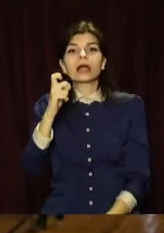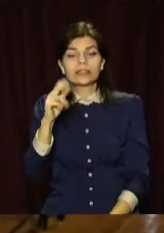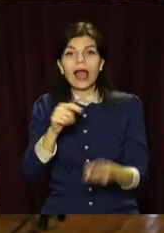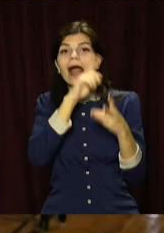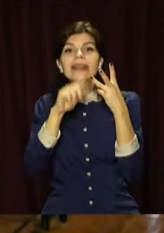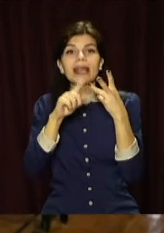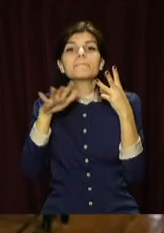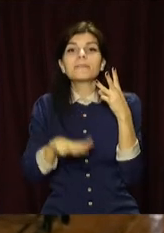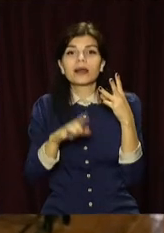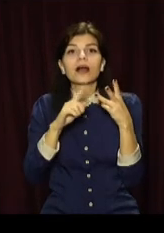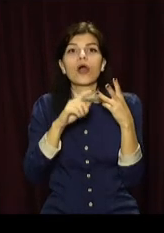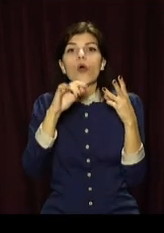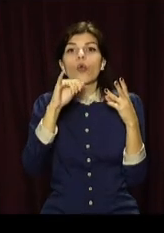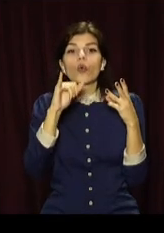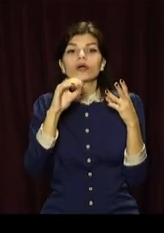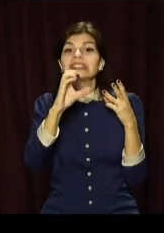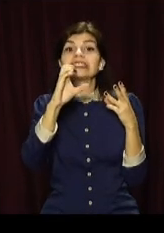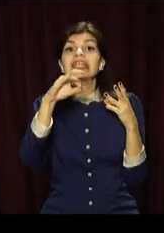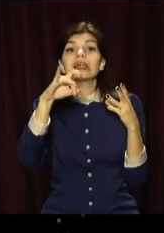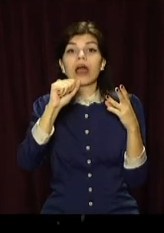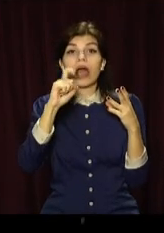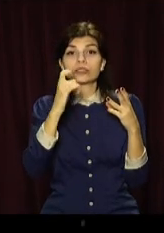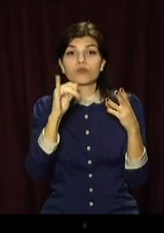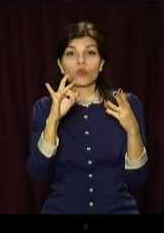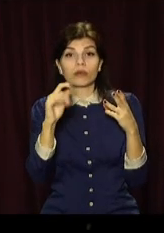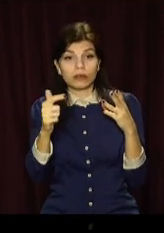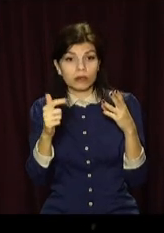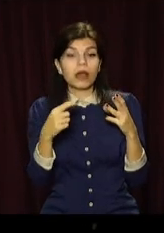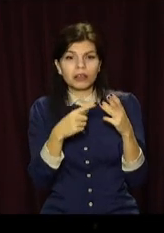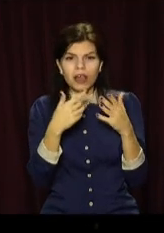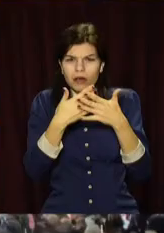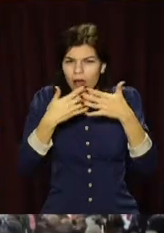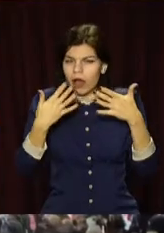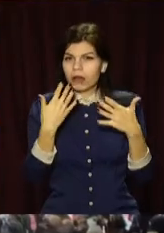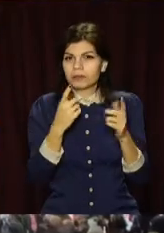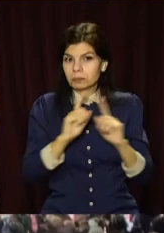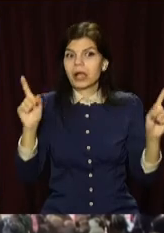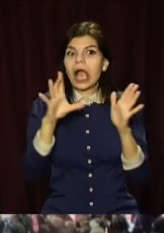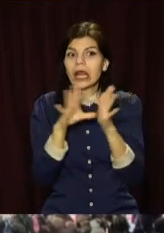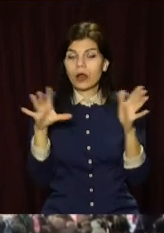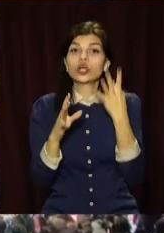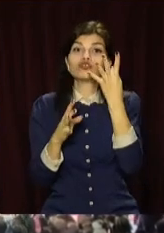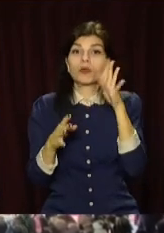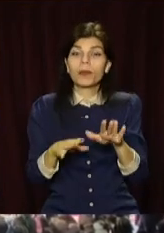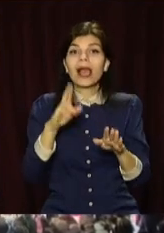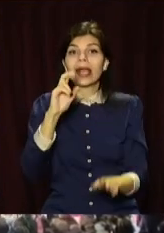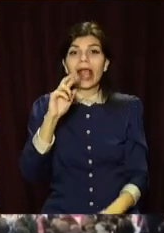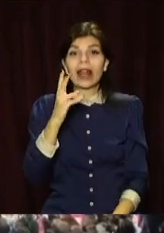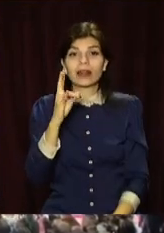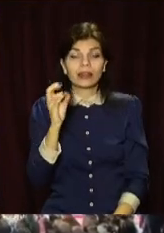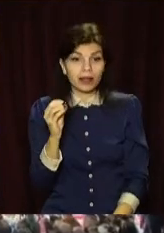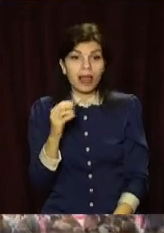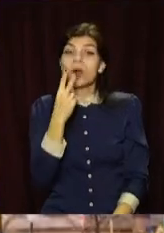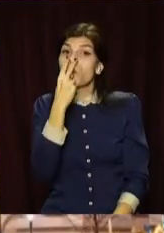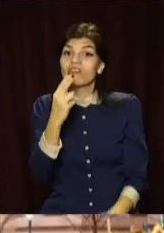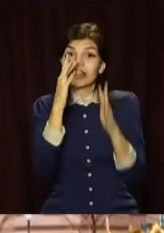сходинка рейтингу – у Страсбурга. Там встановили одне з найбільших новорічних дерев у Європі. Четверте місце – в Кельна. Подивитися